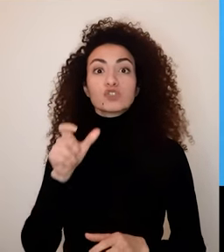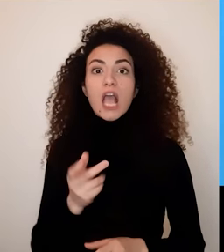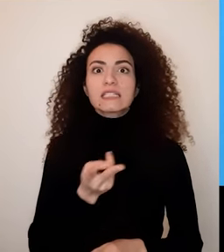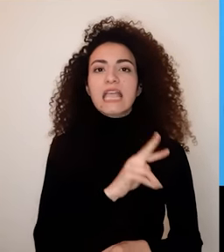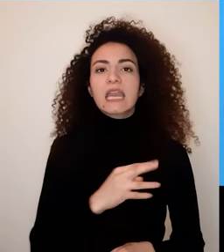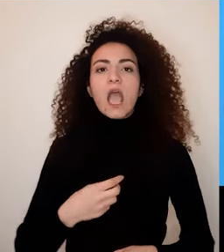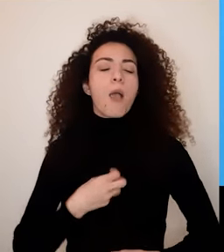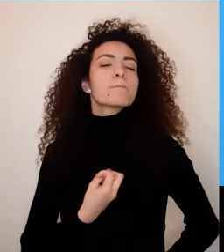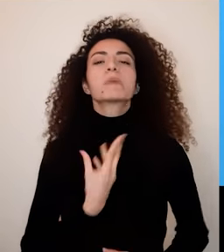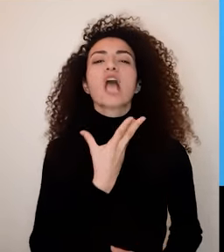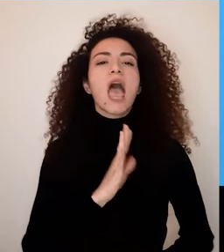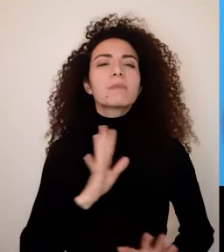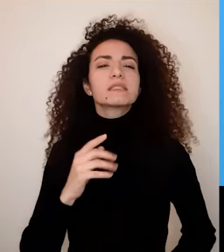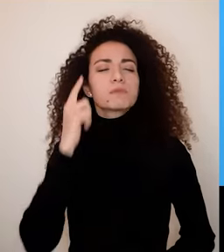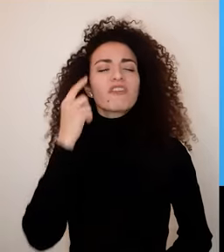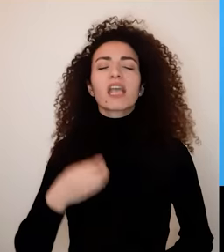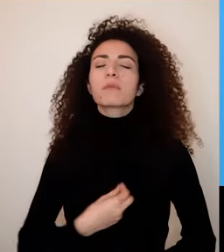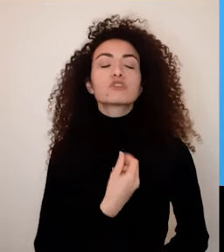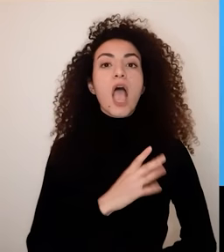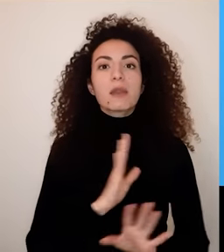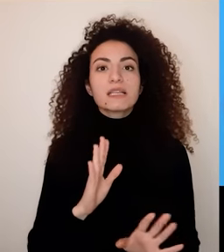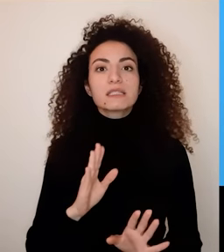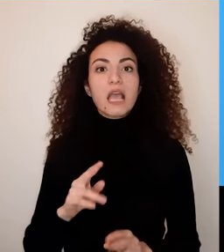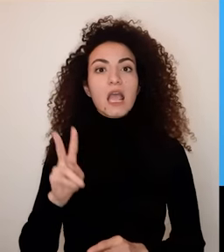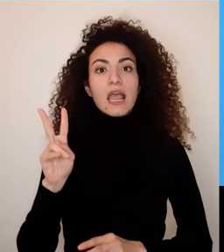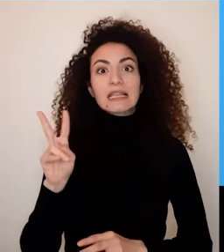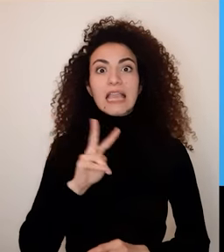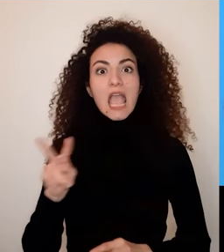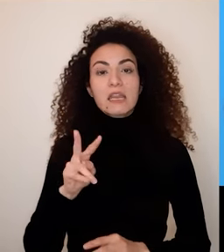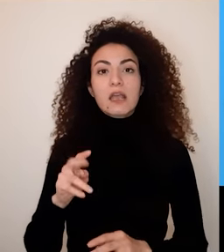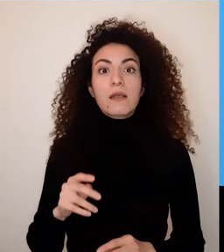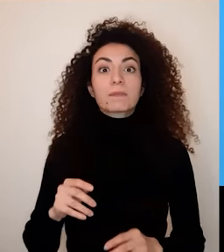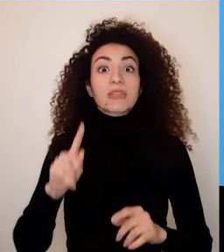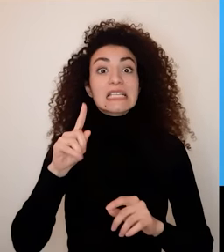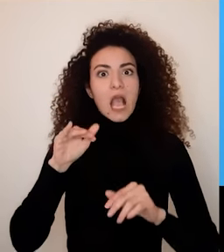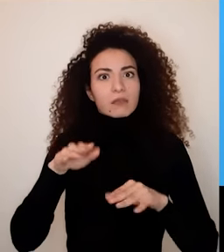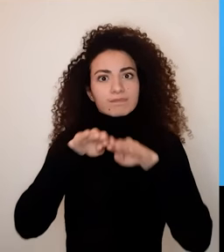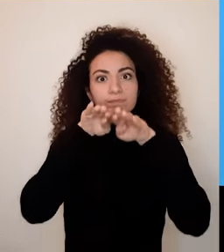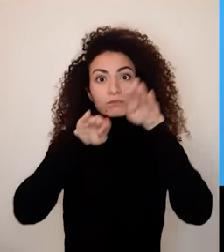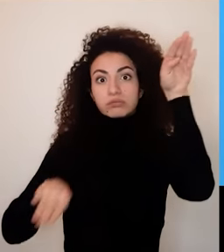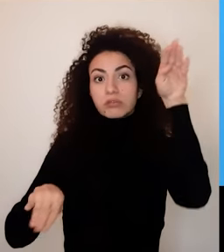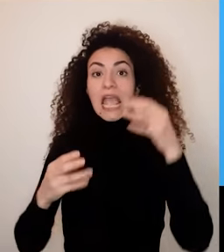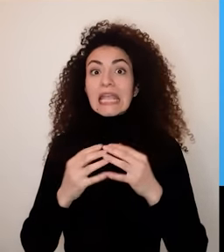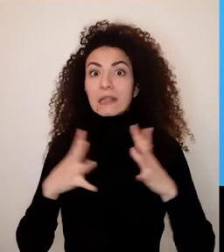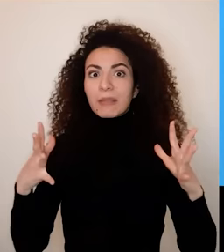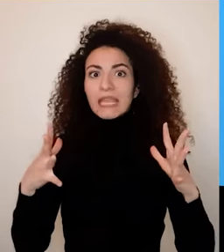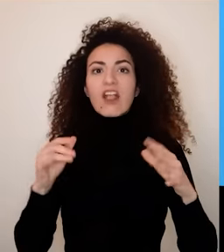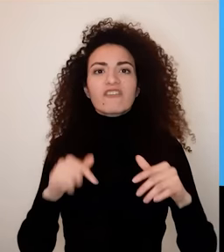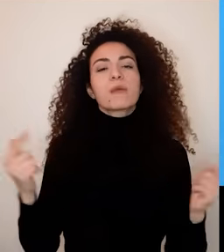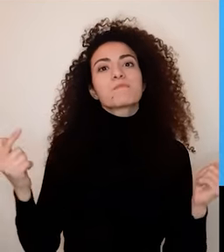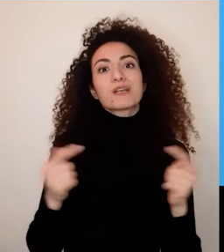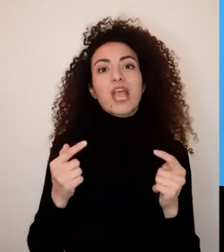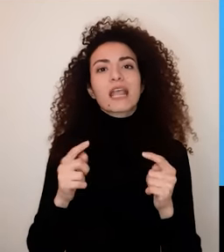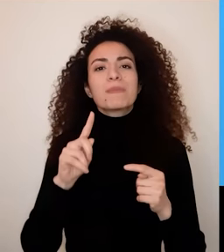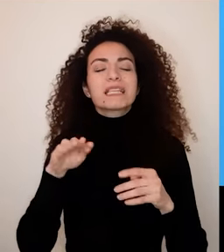بمعنى إذا كان الشخص عقليني وما بيعبر عن مشاعره وبينفر من الشخص العاطفي والمعبر فهذا الأمر يمكن كمان يخلق